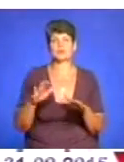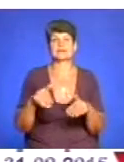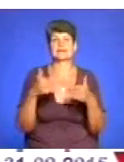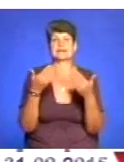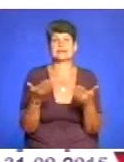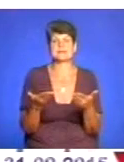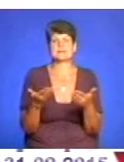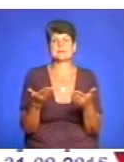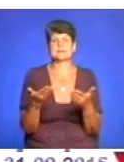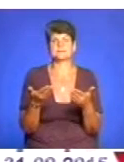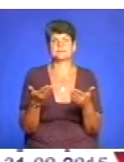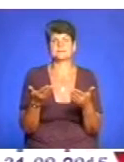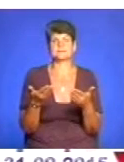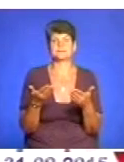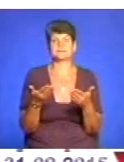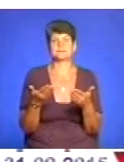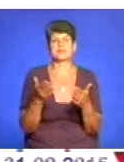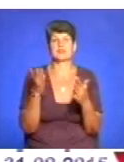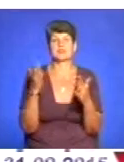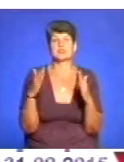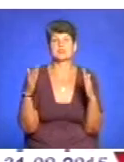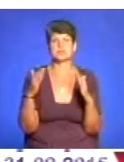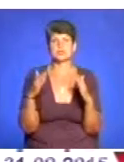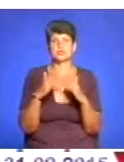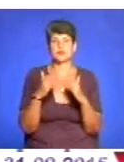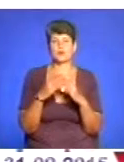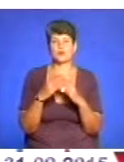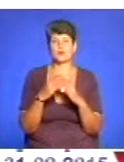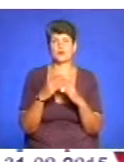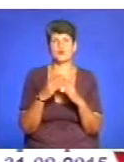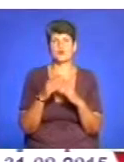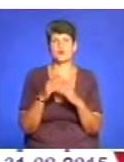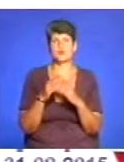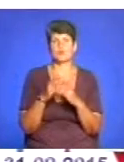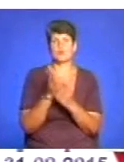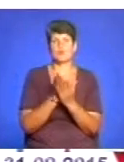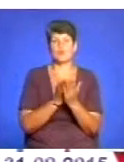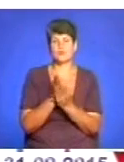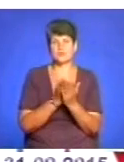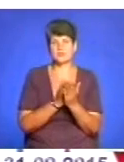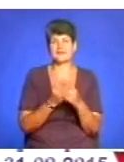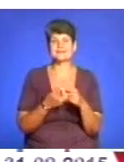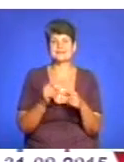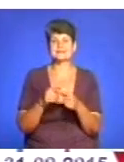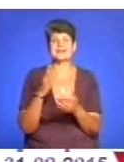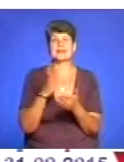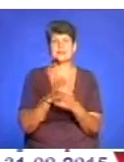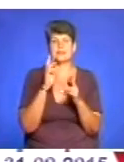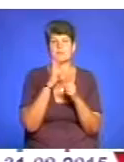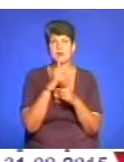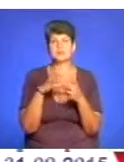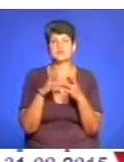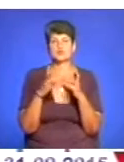житлово-комунальні послуги. Це виливається як наслідок неправильна сума